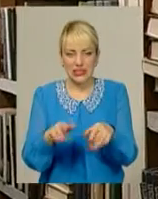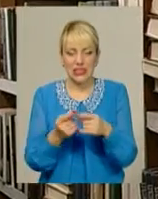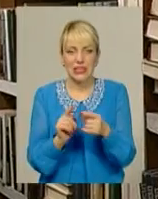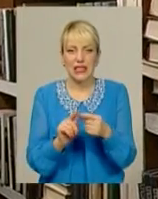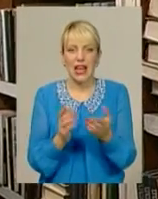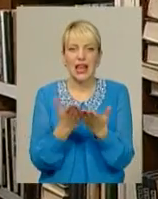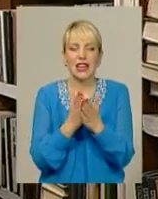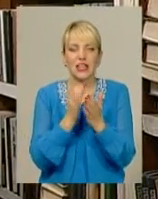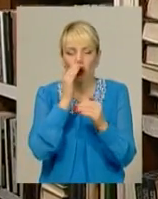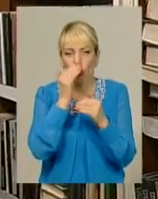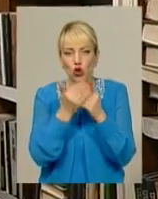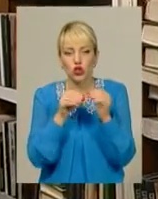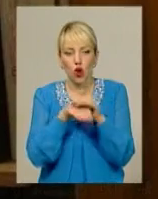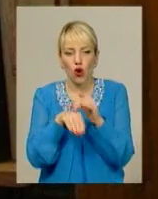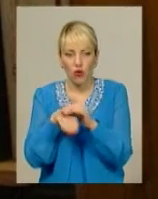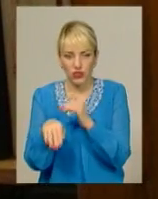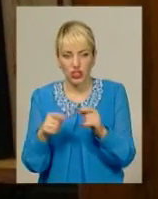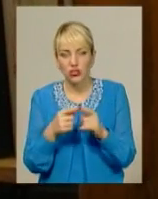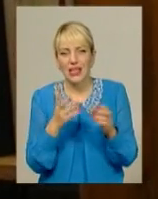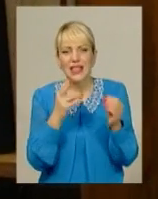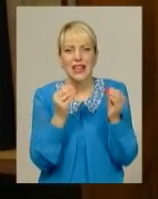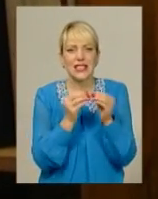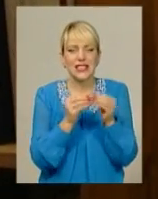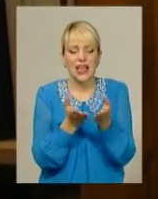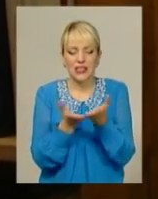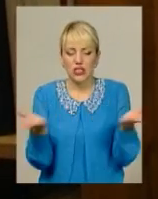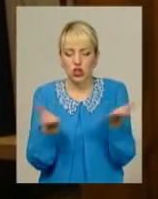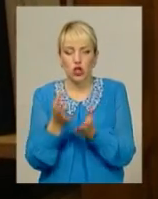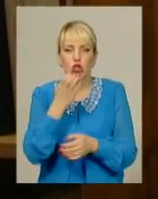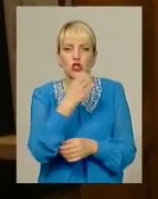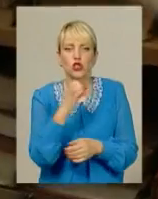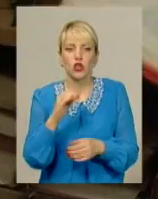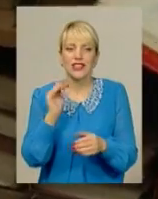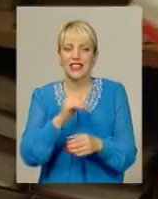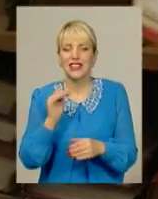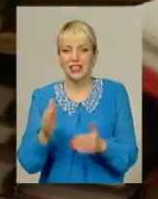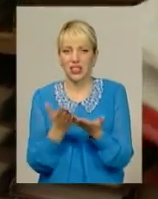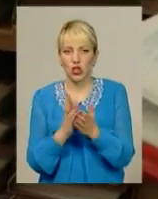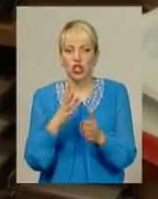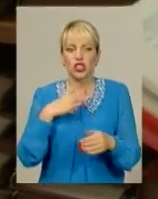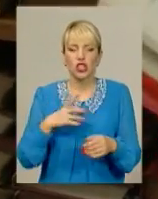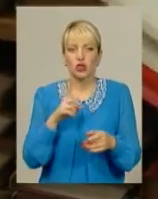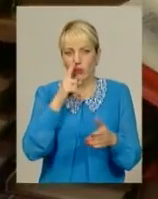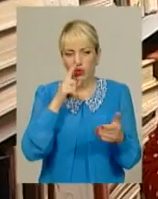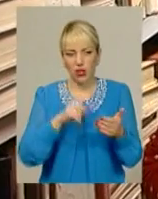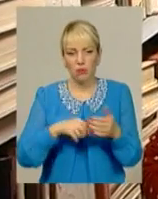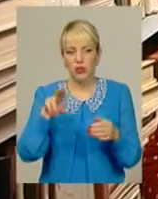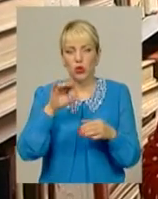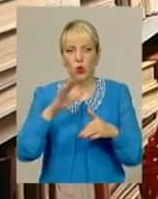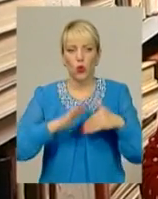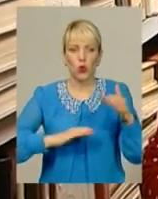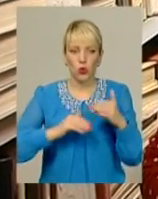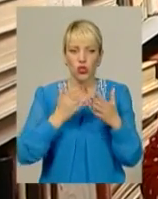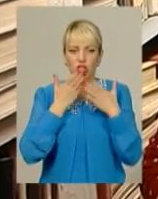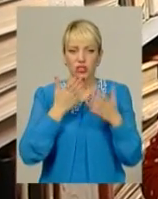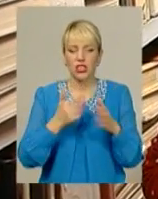Книгосховище. Ось тут на десятках стелажів сотні тисяч книжок. Чекають, аби потрапити до рук читача. Біля 6